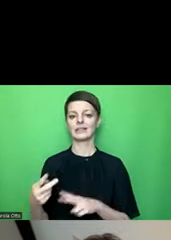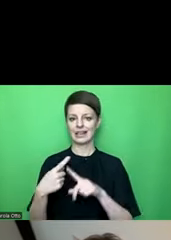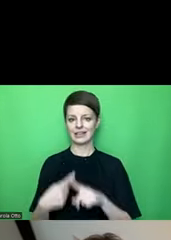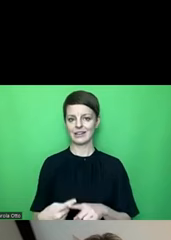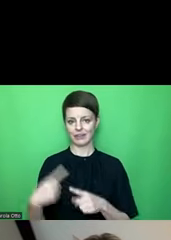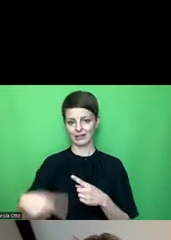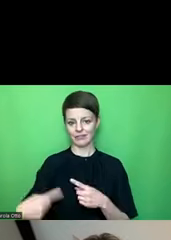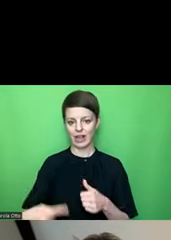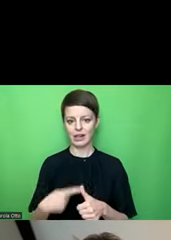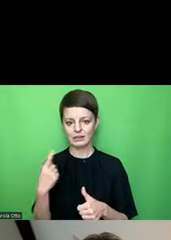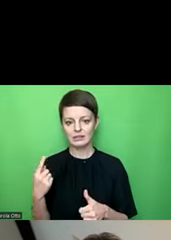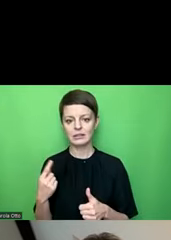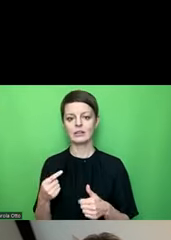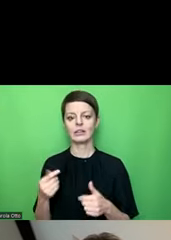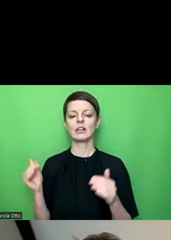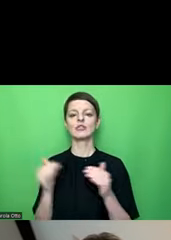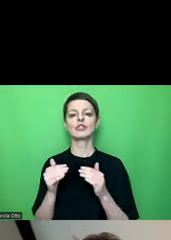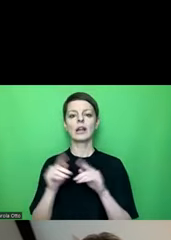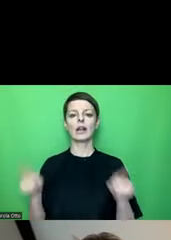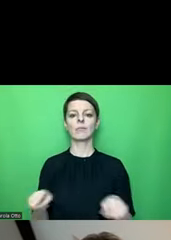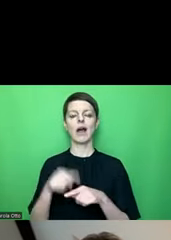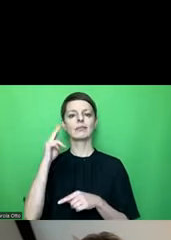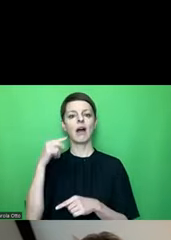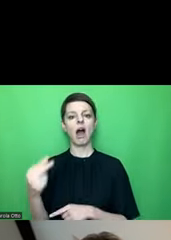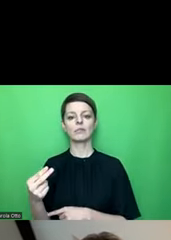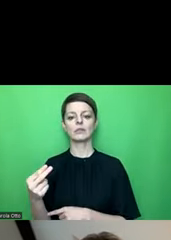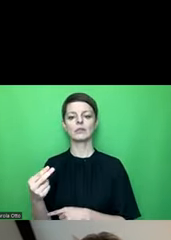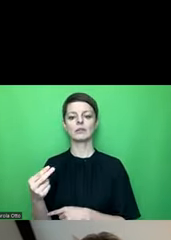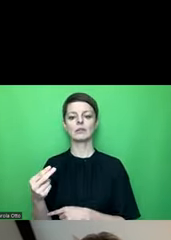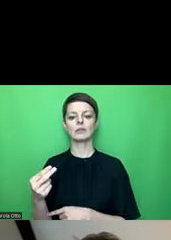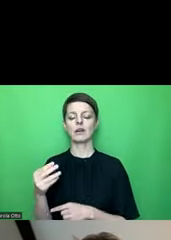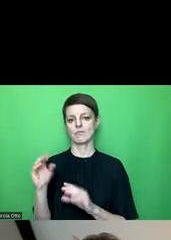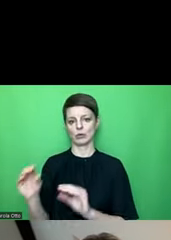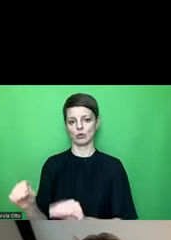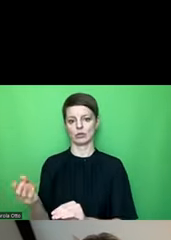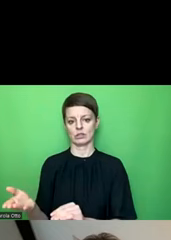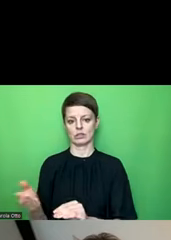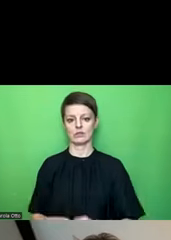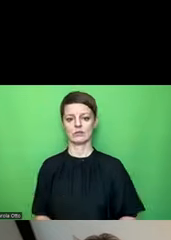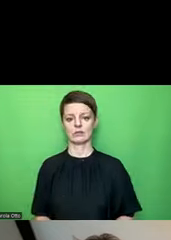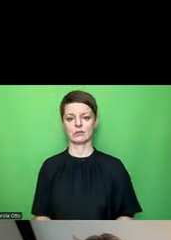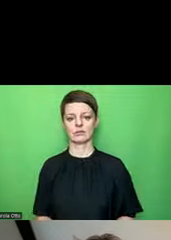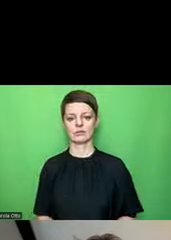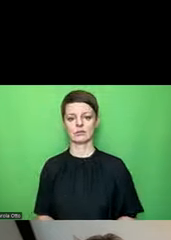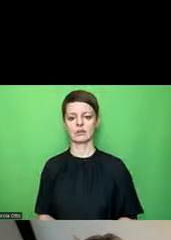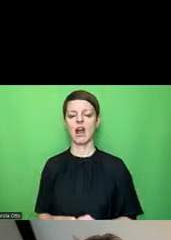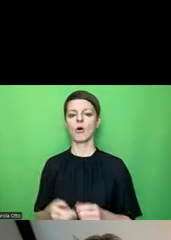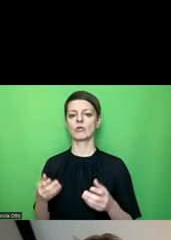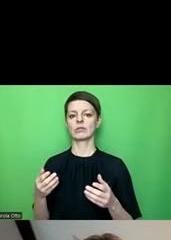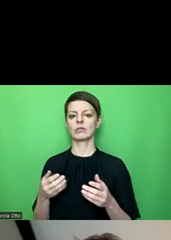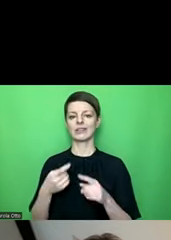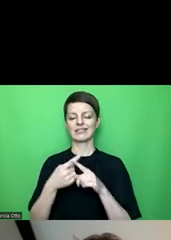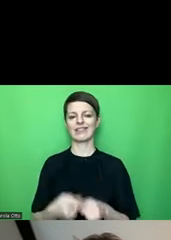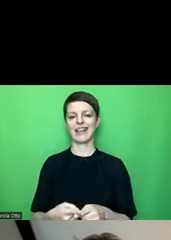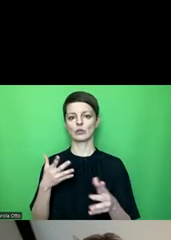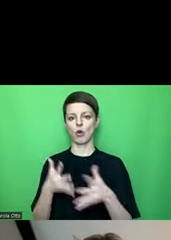er findet, an einer Stelle der Standardblattname, an drei Stellen der Standardblattname verwendet wurde und er findet, dass es schwer lesbaren